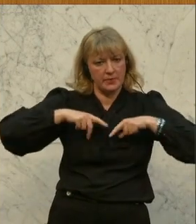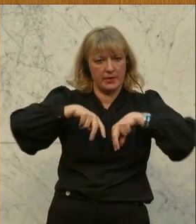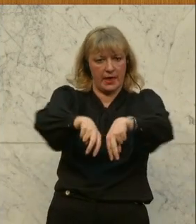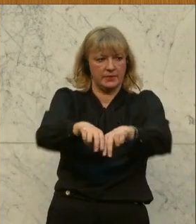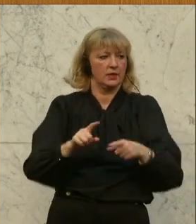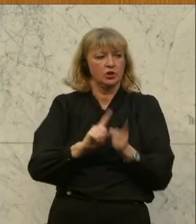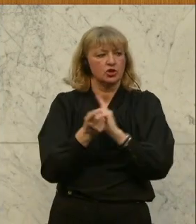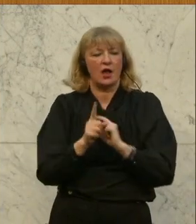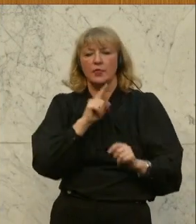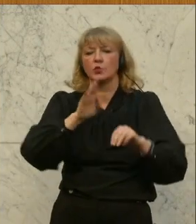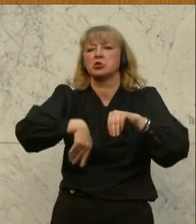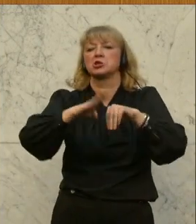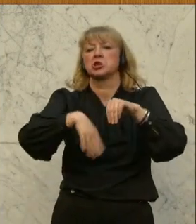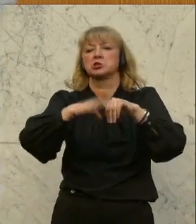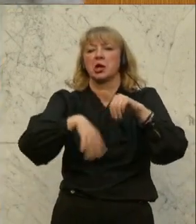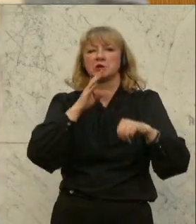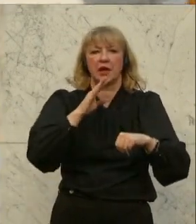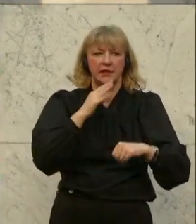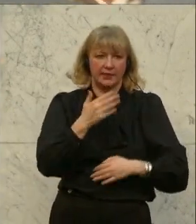anstatt alles nur schlecht zu reden. Dankeschön.